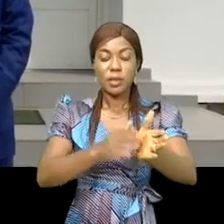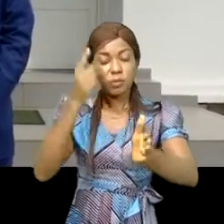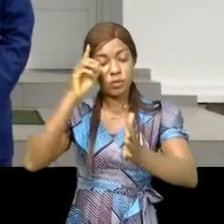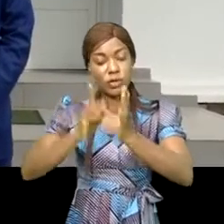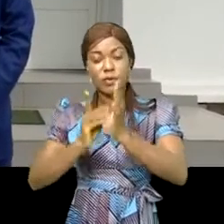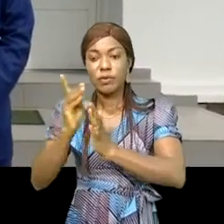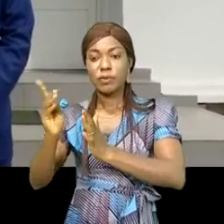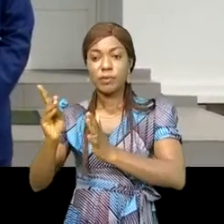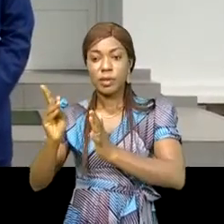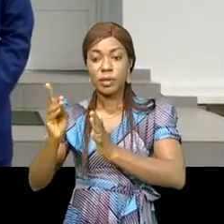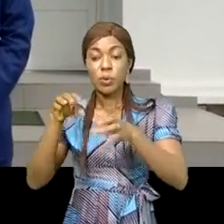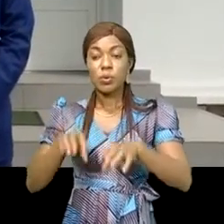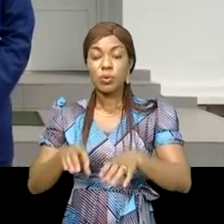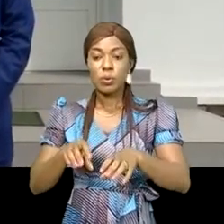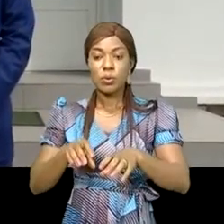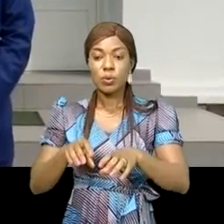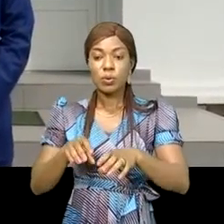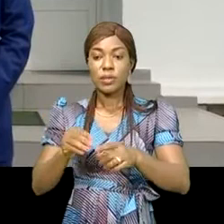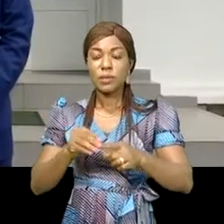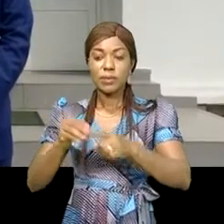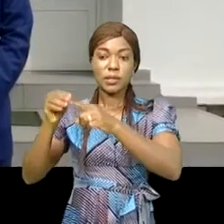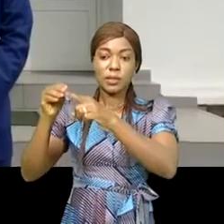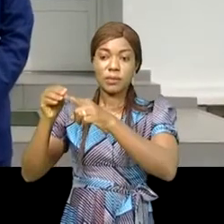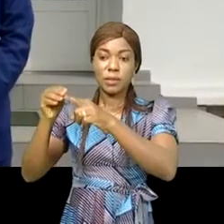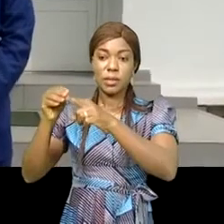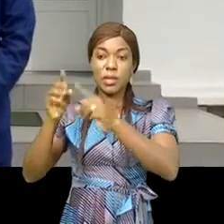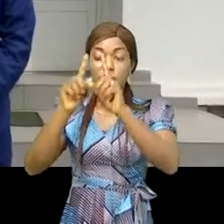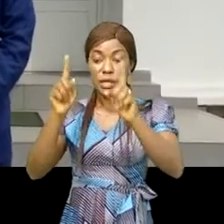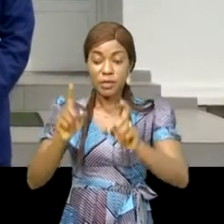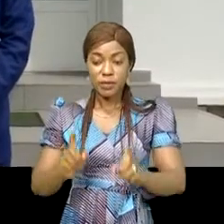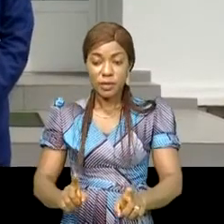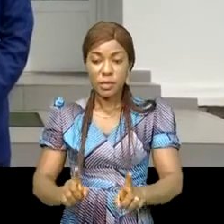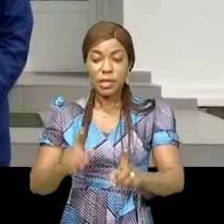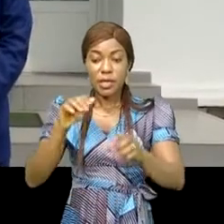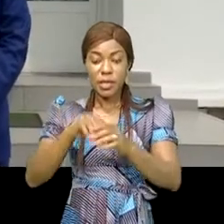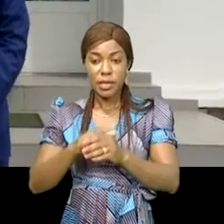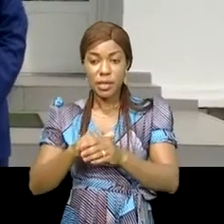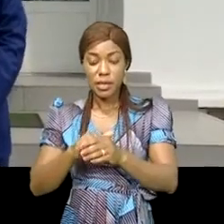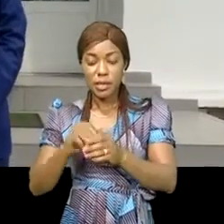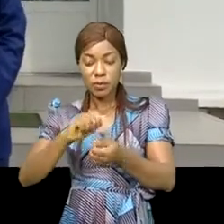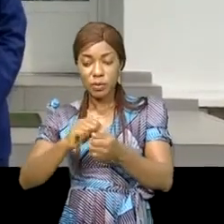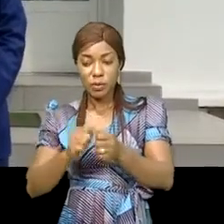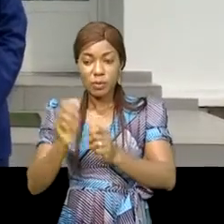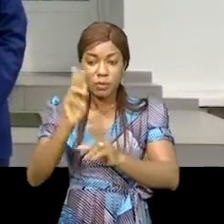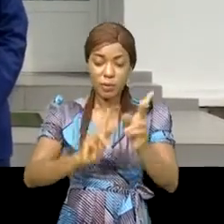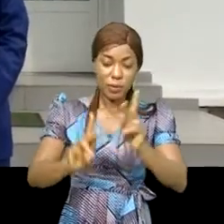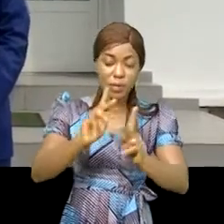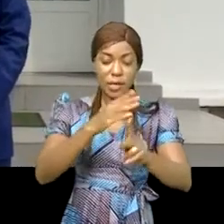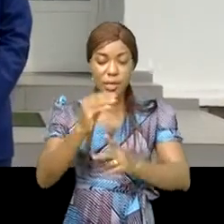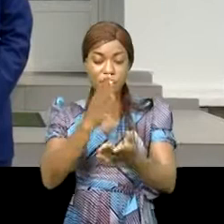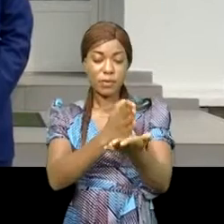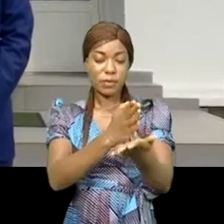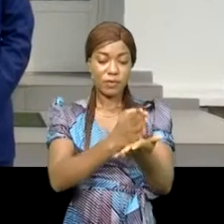en RDC particulièrement en appuyant les secteurs publics mais aussi en appuyant les secteurs privés